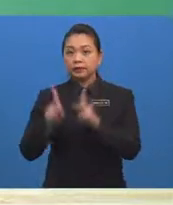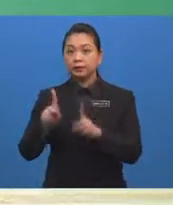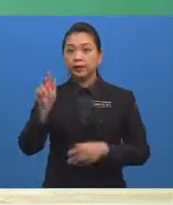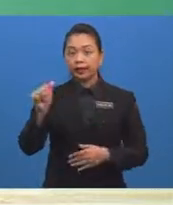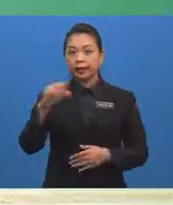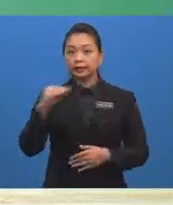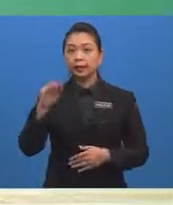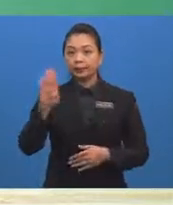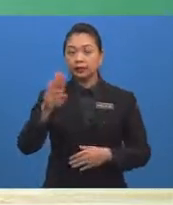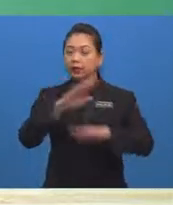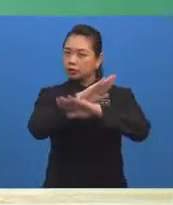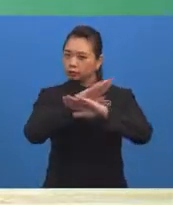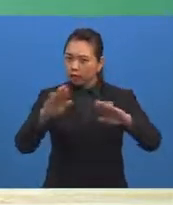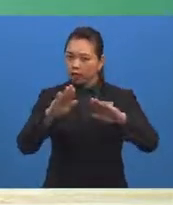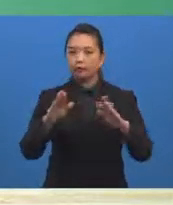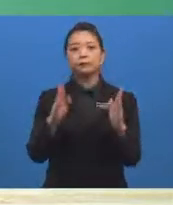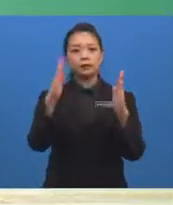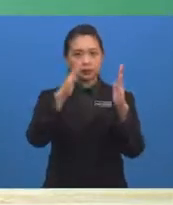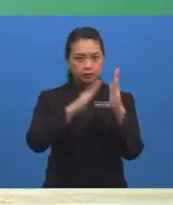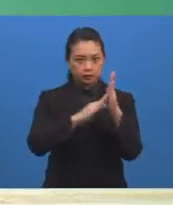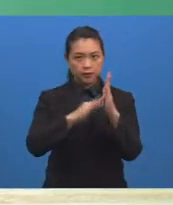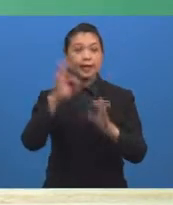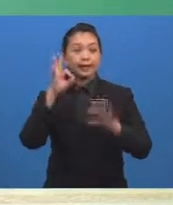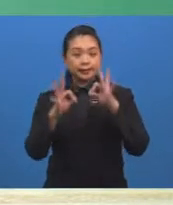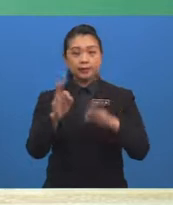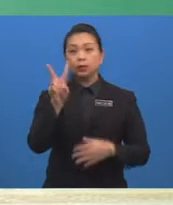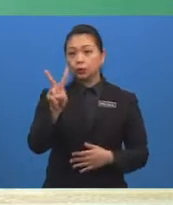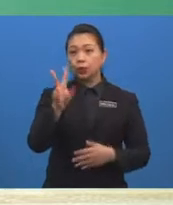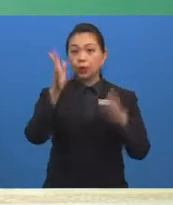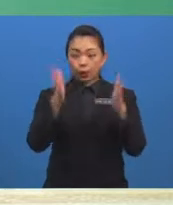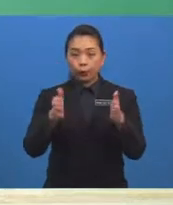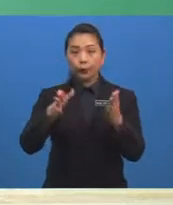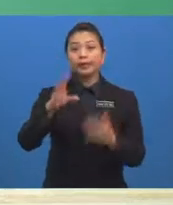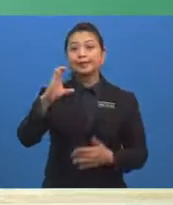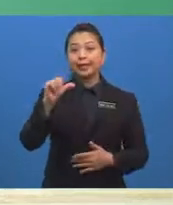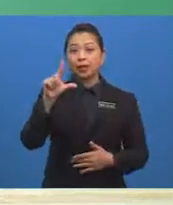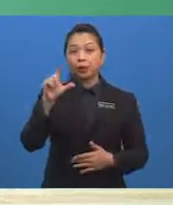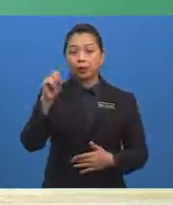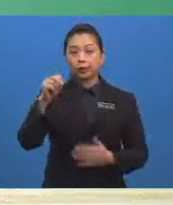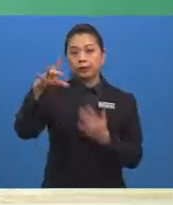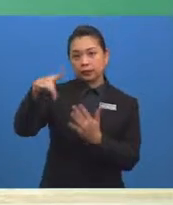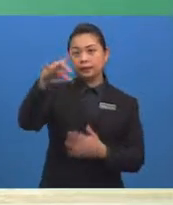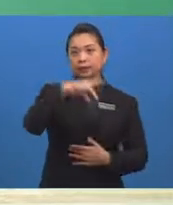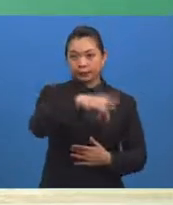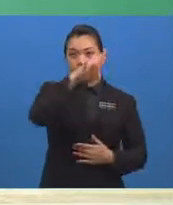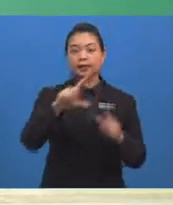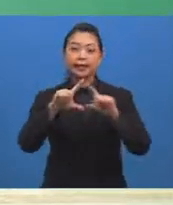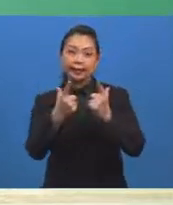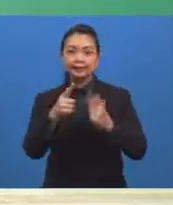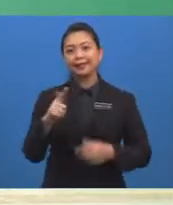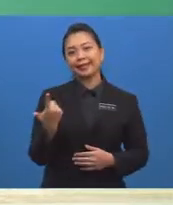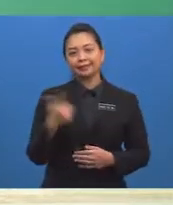tidak bersandar sekiranya dua orang calon yang dipilih dari kelas yang berlainan